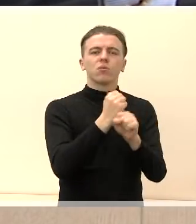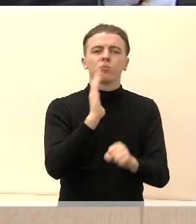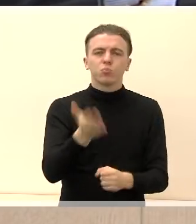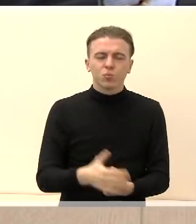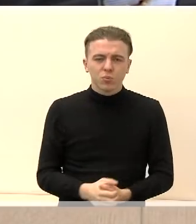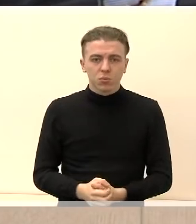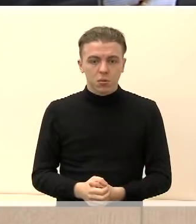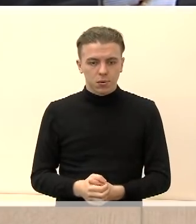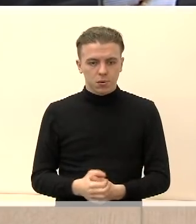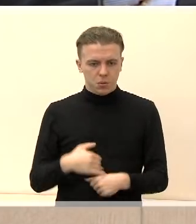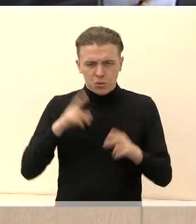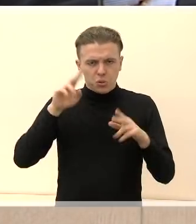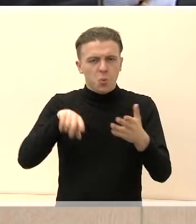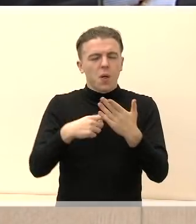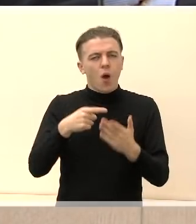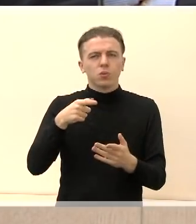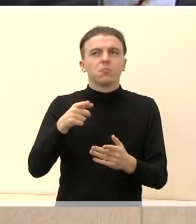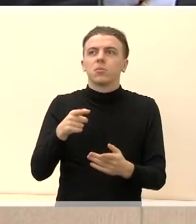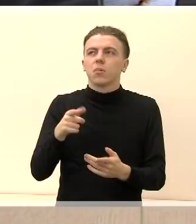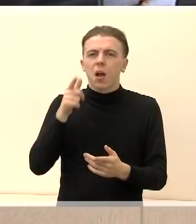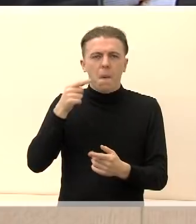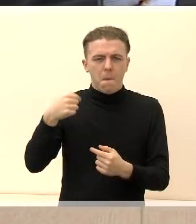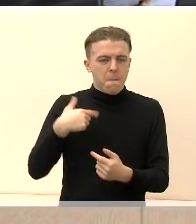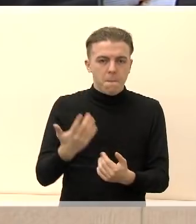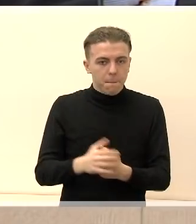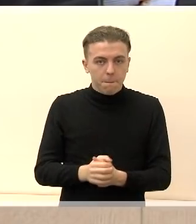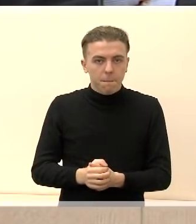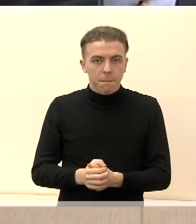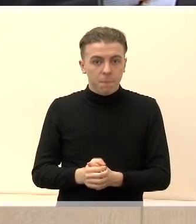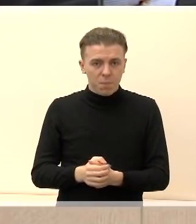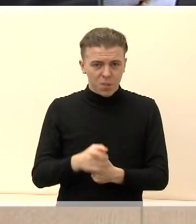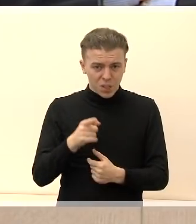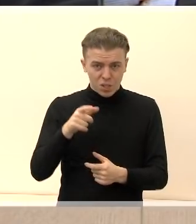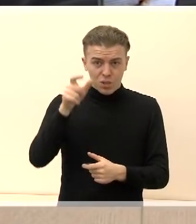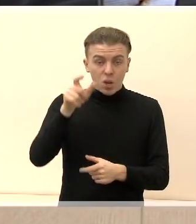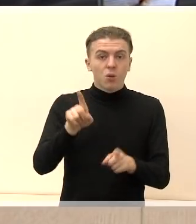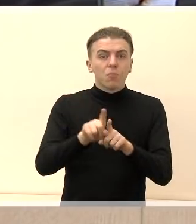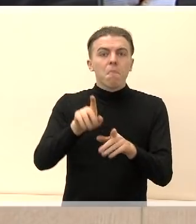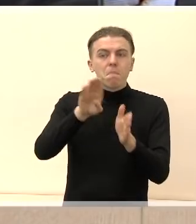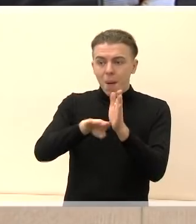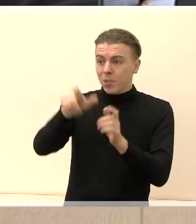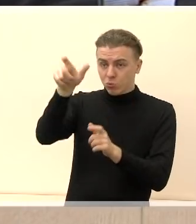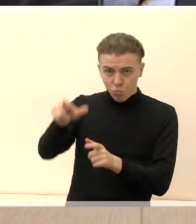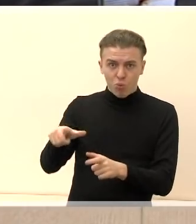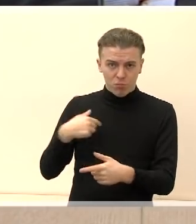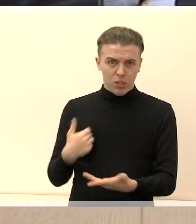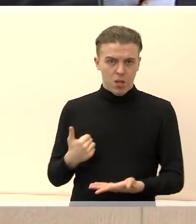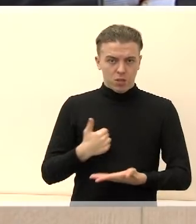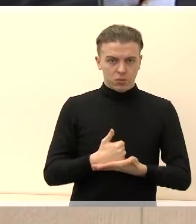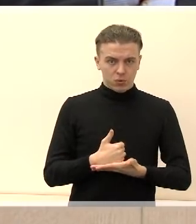Nežinau, kam čia klausimas. Mūsų komiteto nariai atstovaus paprastam žmogui. Jie